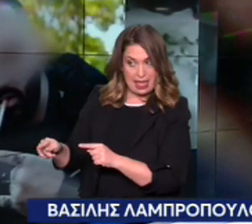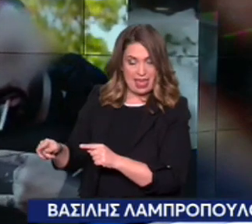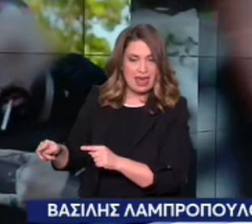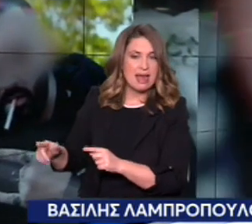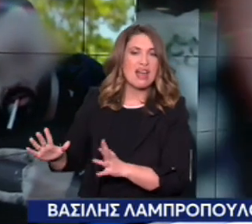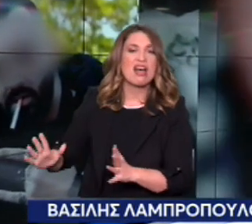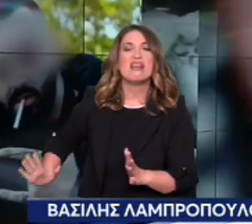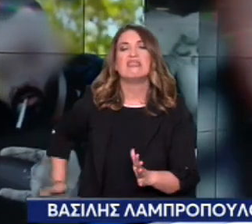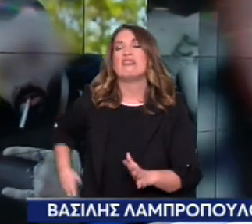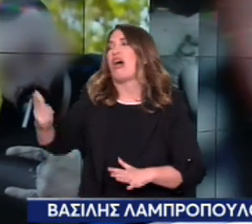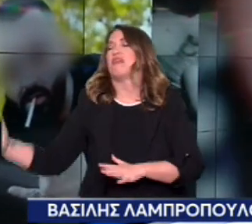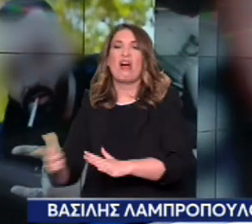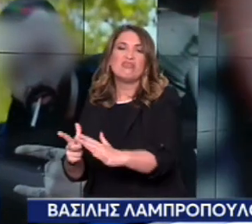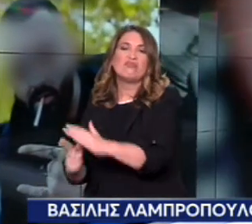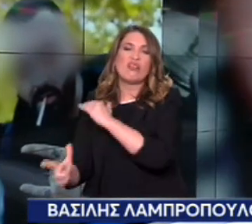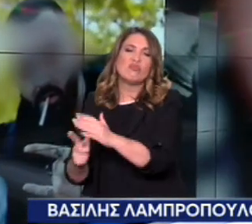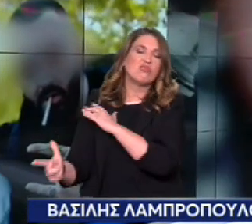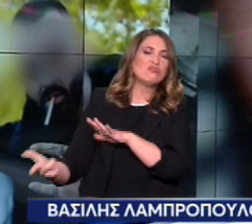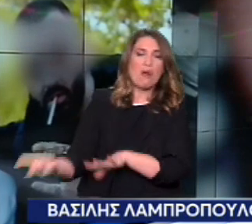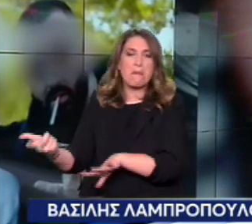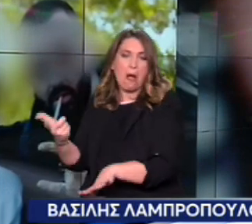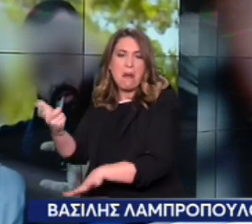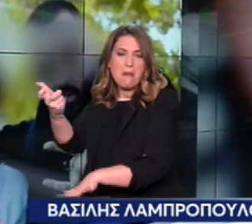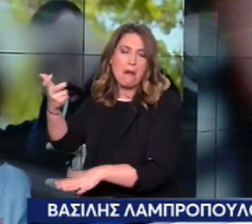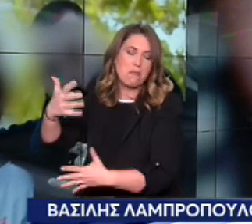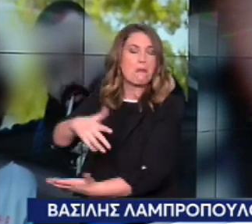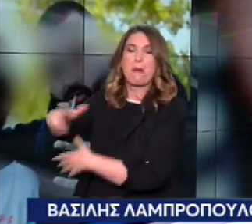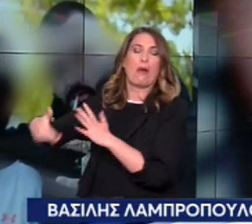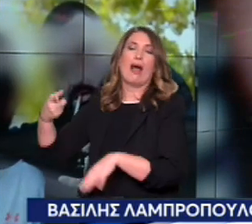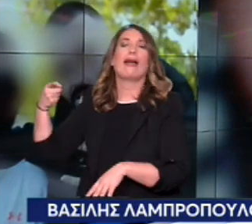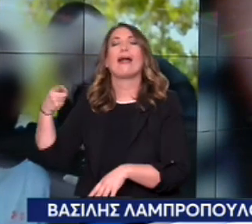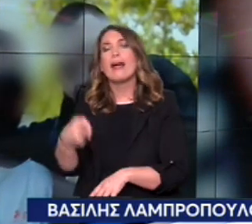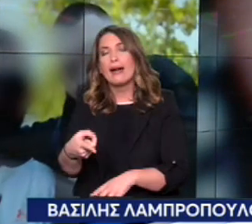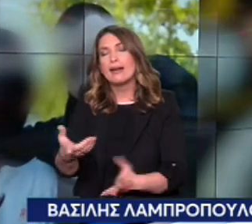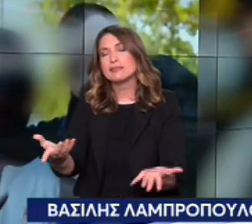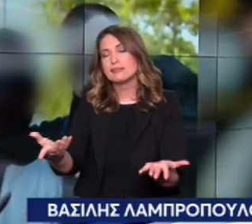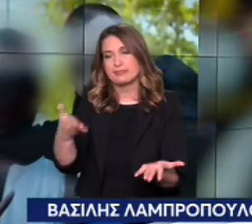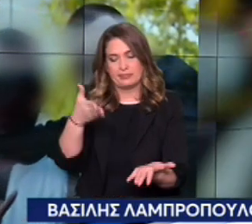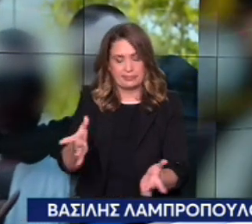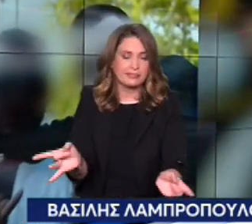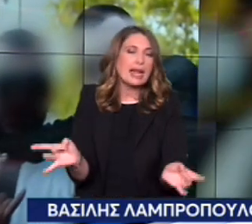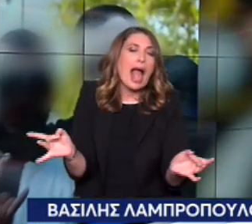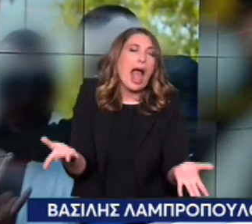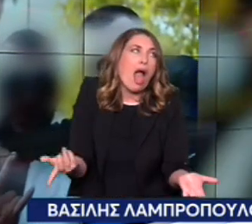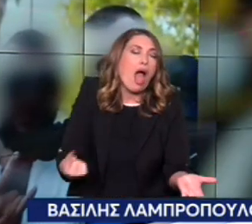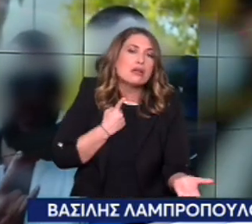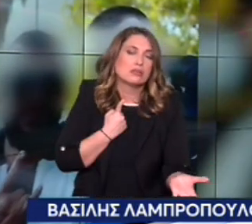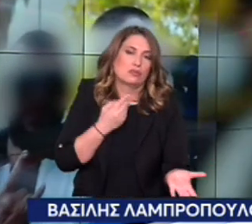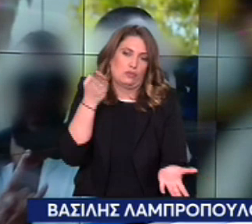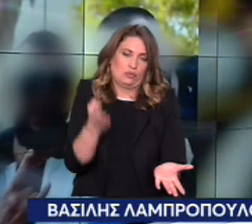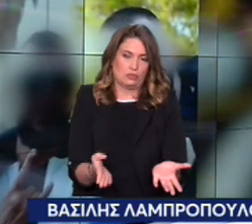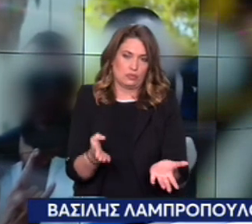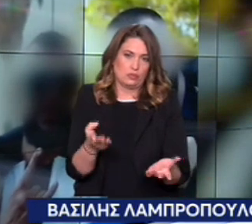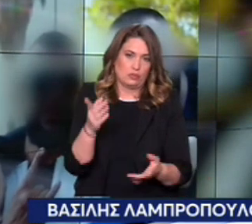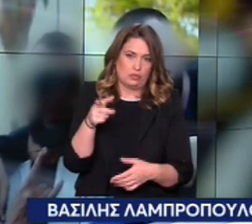τραβήχθηκαν τα πιστόλια, έπεσαν οι πρώτοι πυροβολισμοί που είναι αυτοί που σκοτώσανε τον άτυχο ηλεκτρολόγο, τον